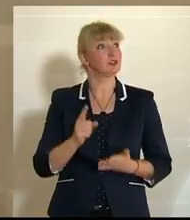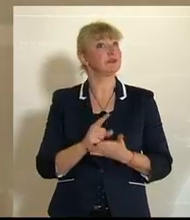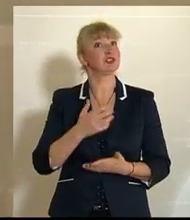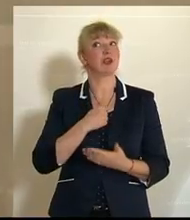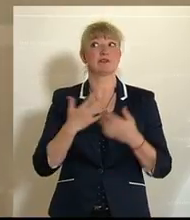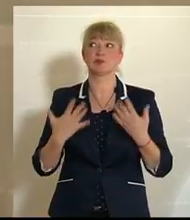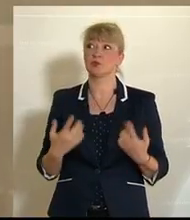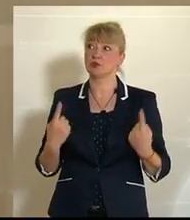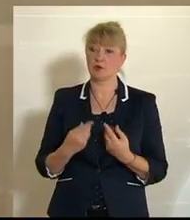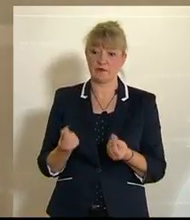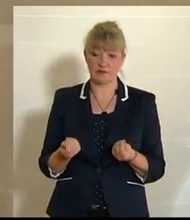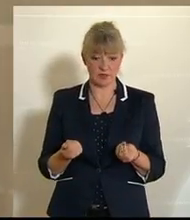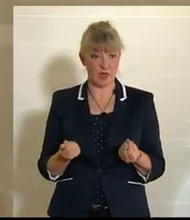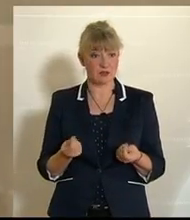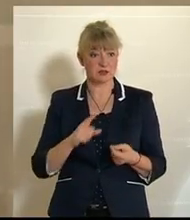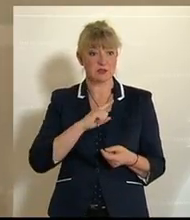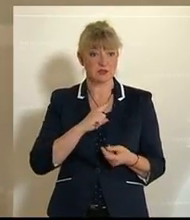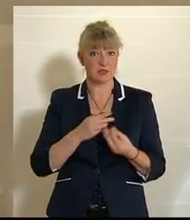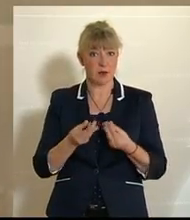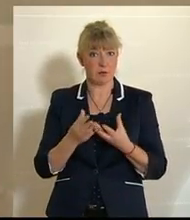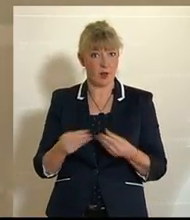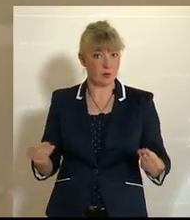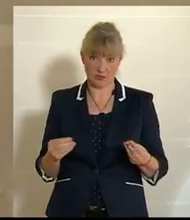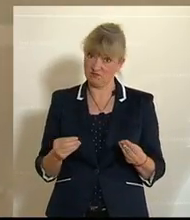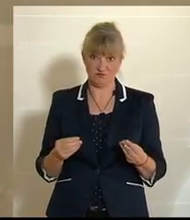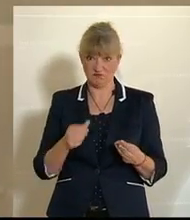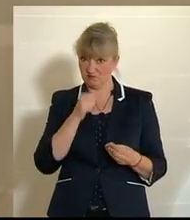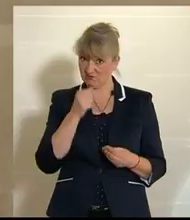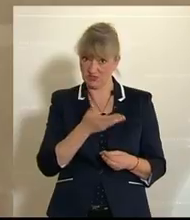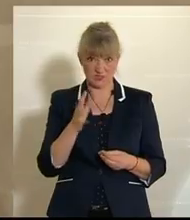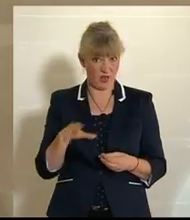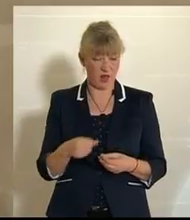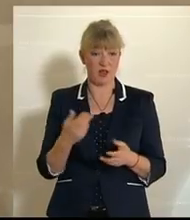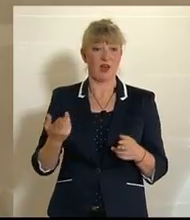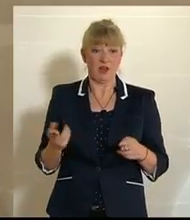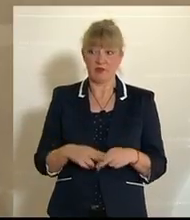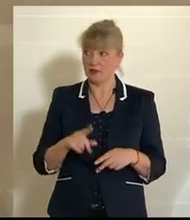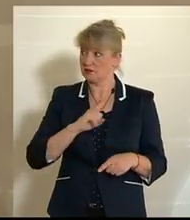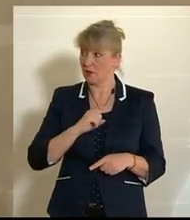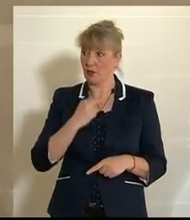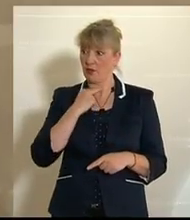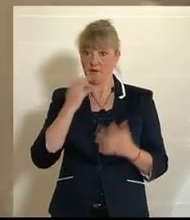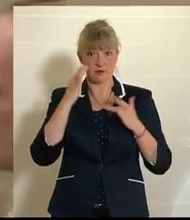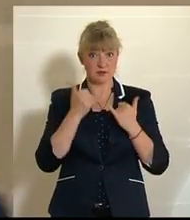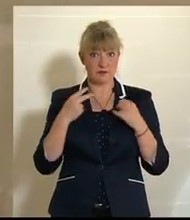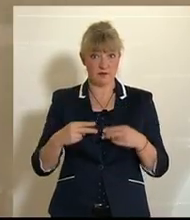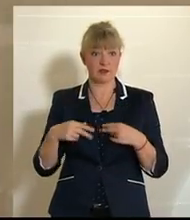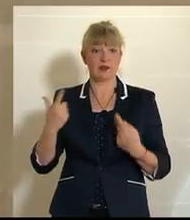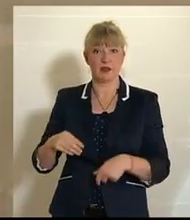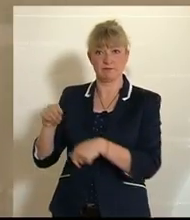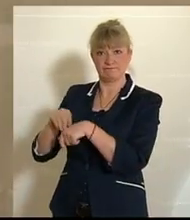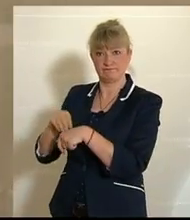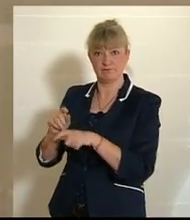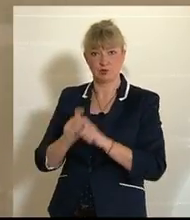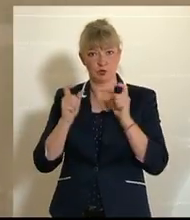Situation, die Finanzen selber in den Griff zu bekommen und wenn man dann nicht mehr weiter weiß, dann wendet man sich an die